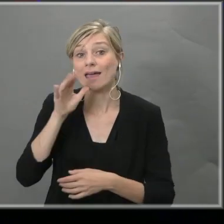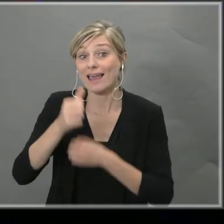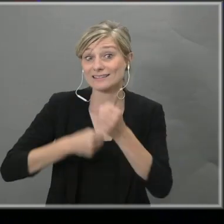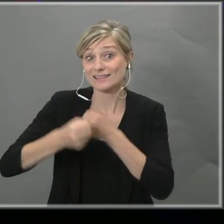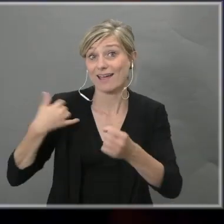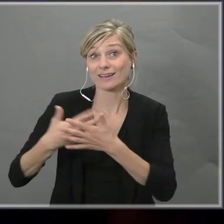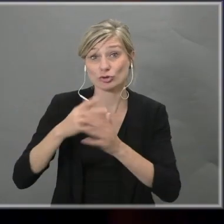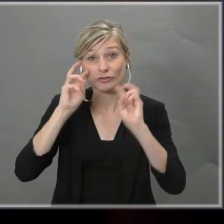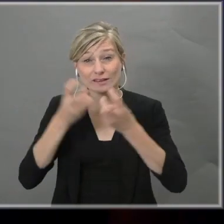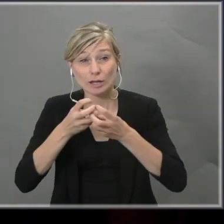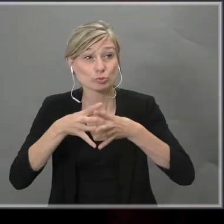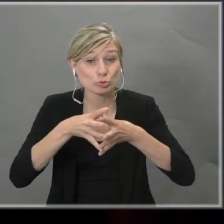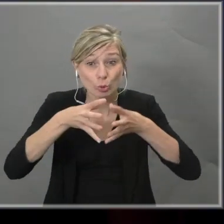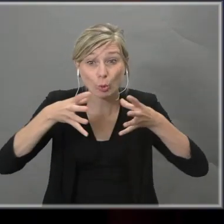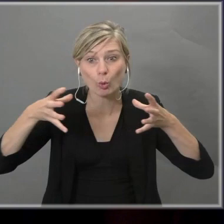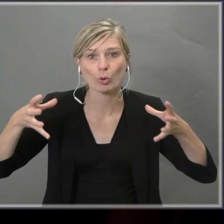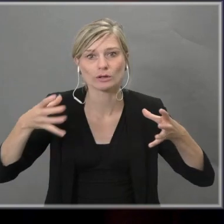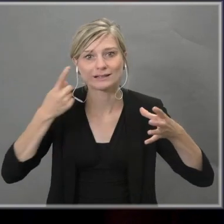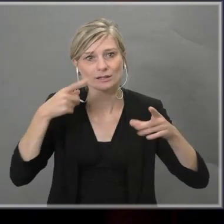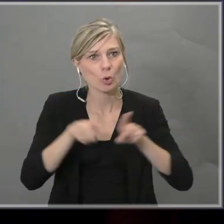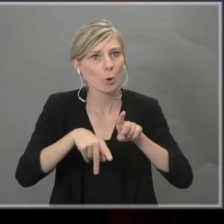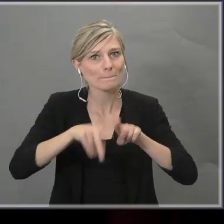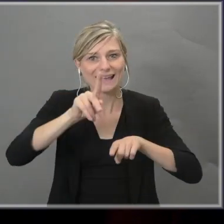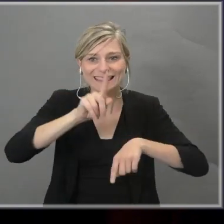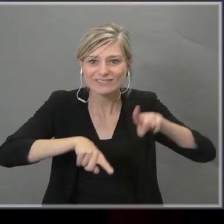jaren heel sterk en zag haar diversiteit ook erg toenemen.